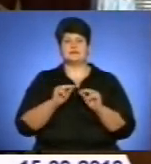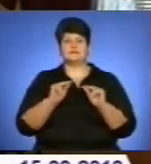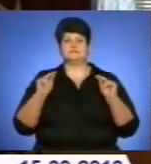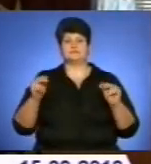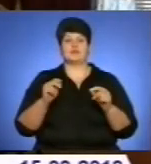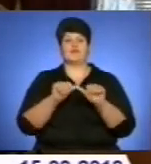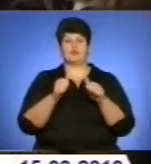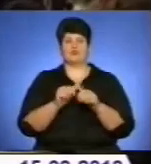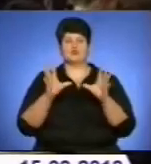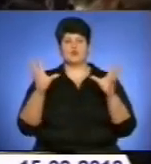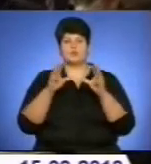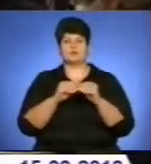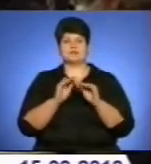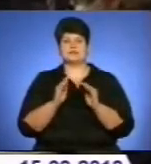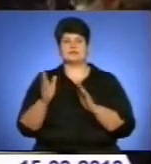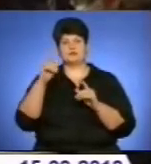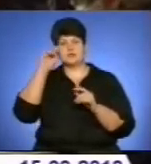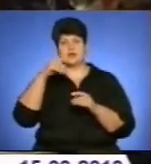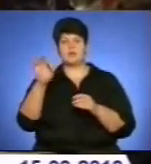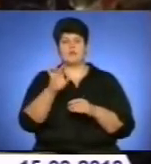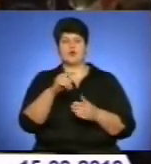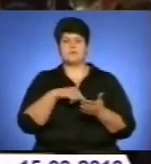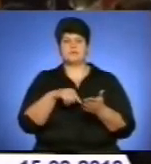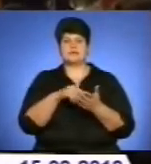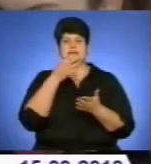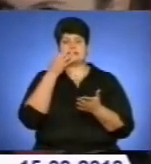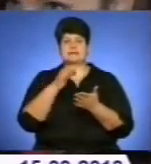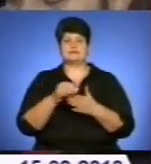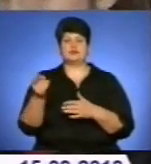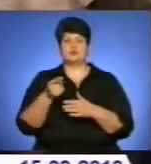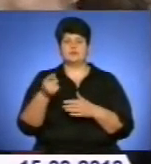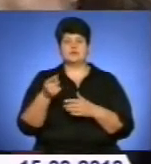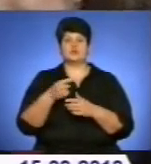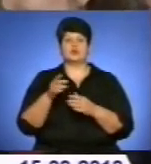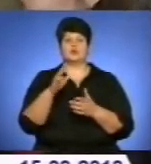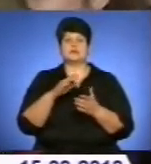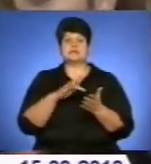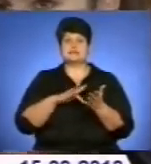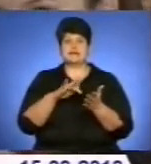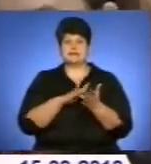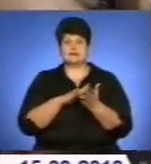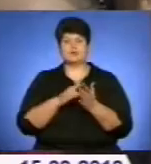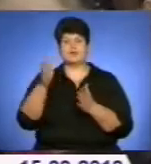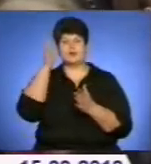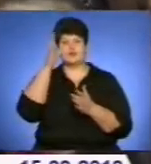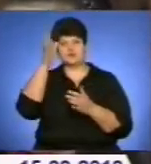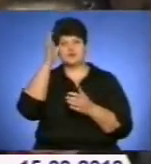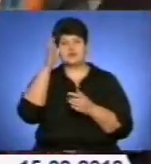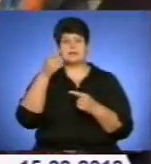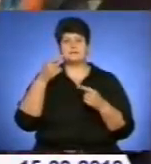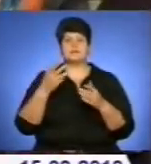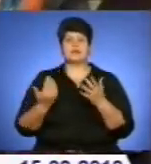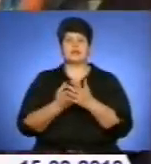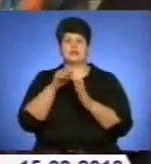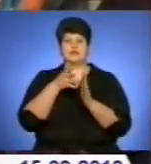самий архітектор, який споручував дуже багато будівлі у нашому місті. Ця олімпіада є черговим етапом у формуванні інтегральної дисципліни.